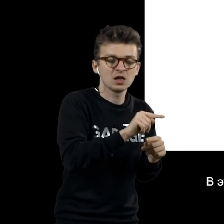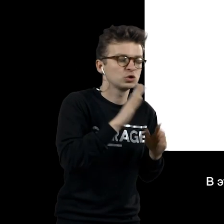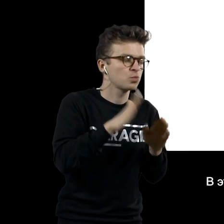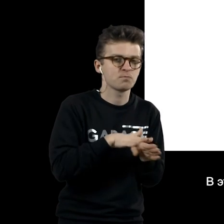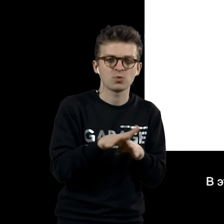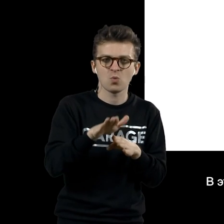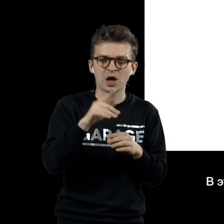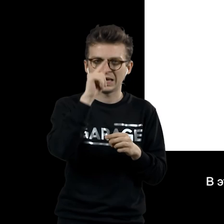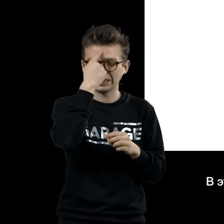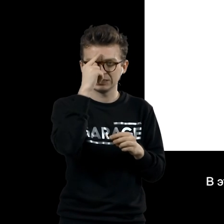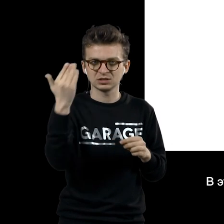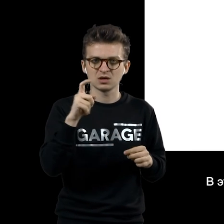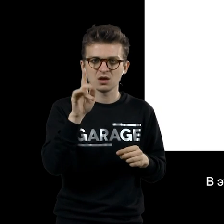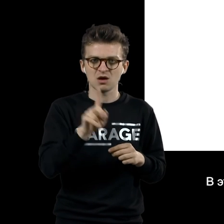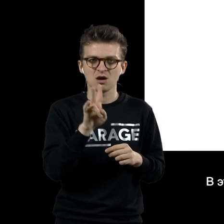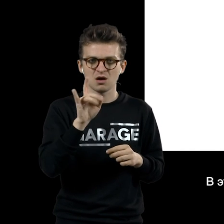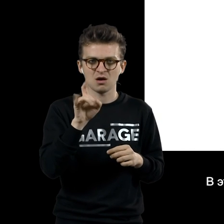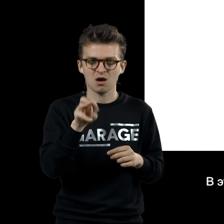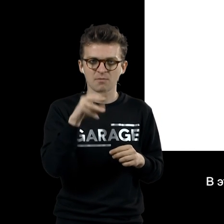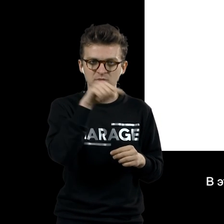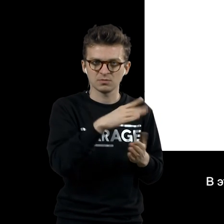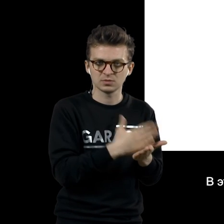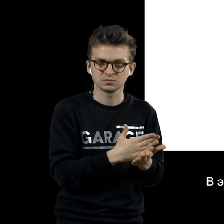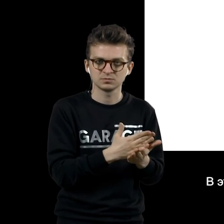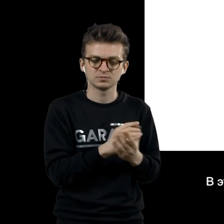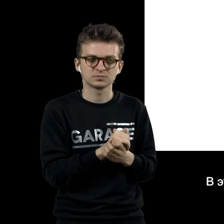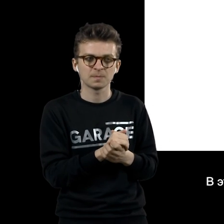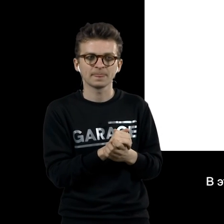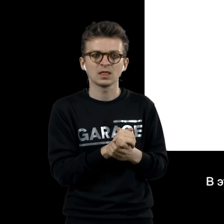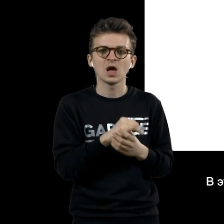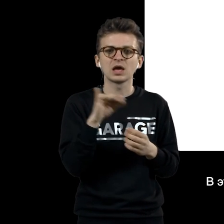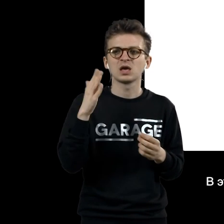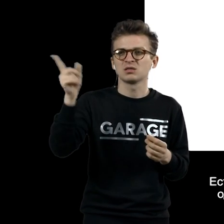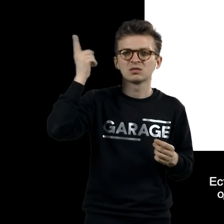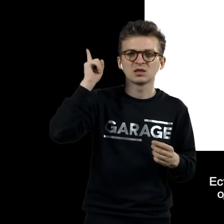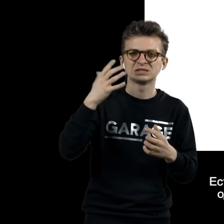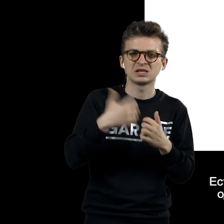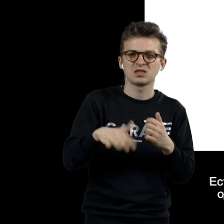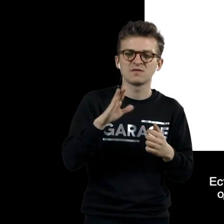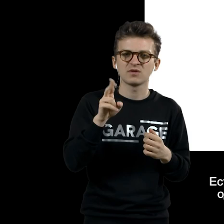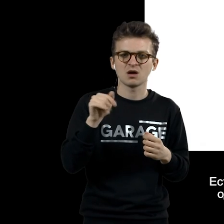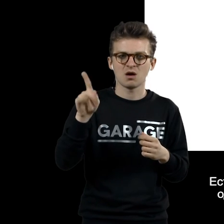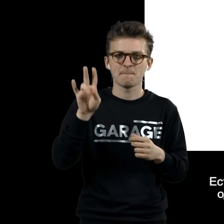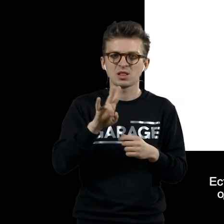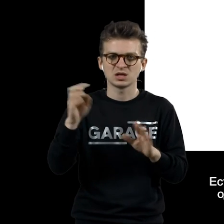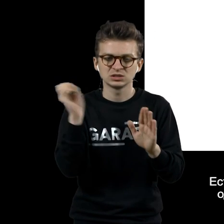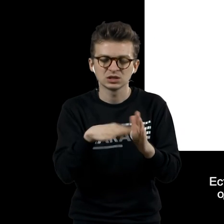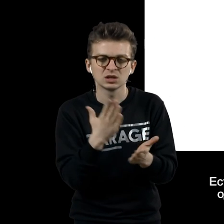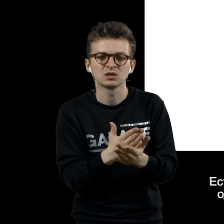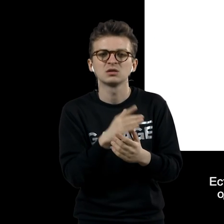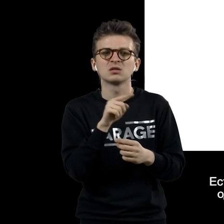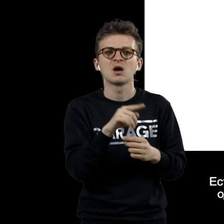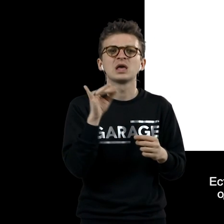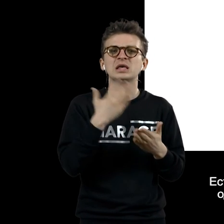стоит огромное количество или там эклуатор средневекового монастыря. Есть одна из лучших в мире коллекций